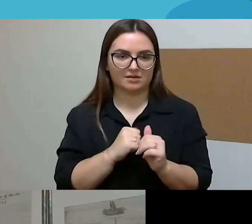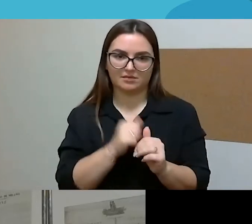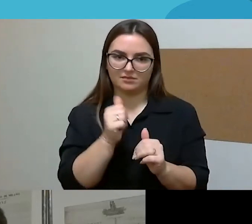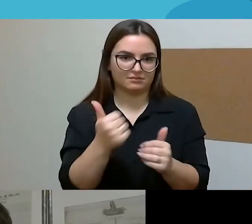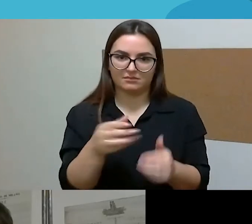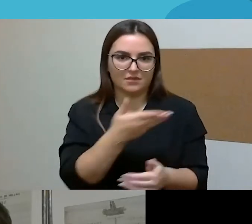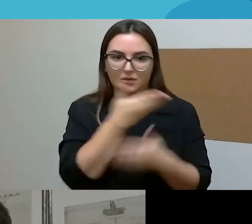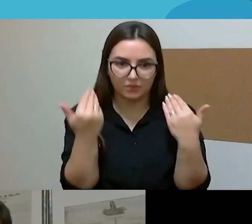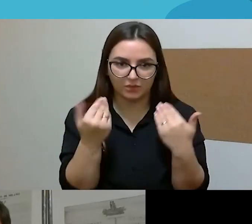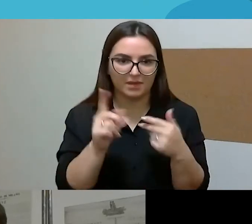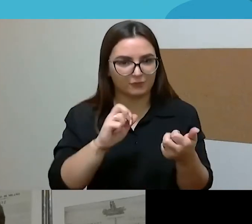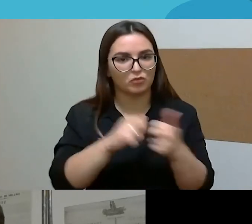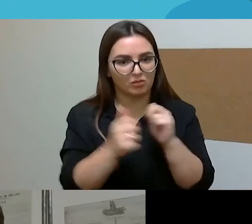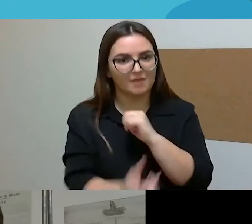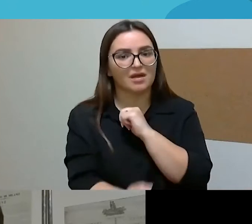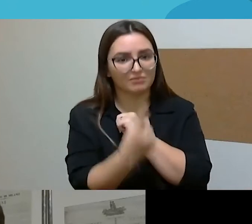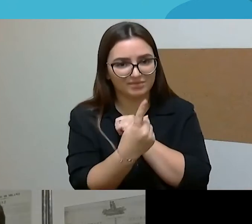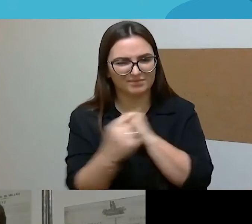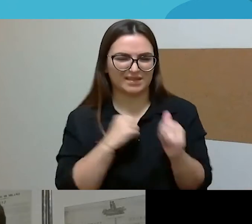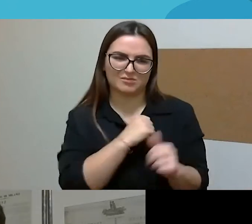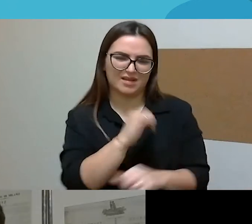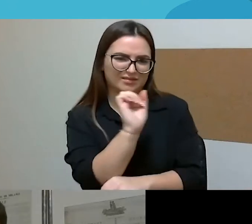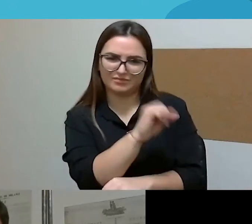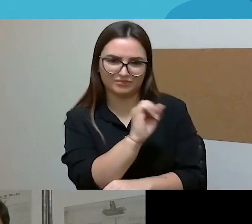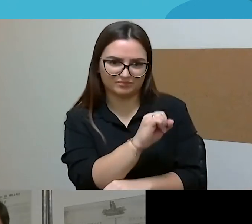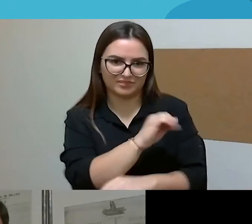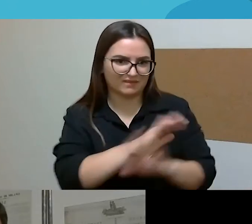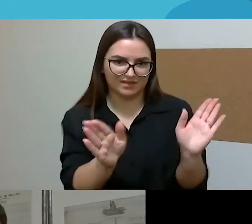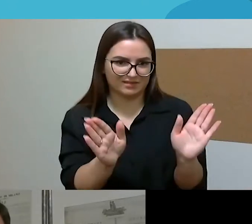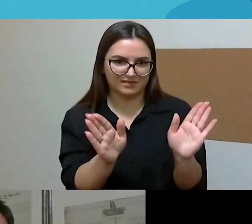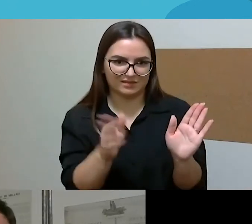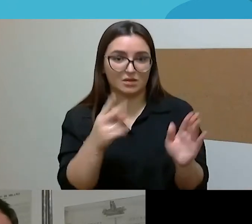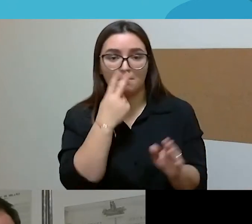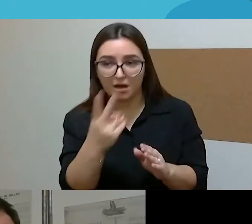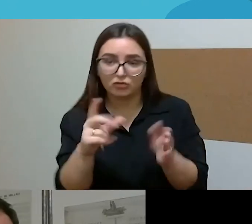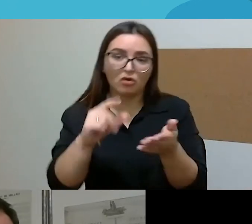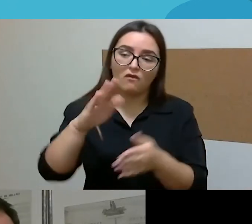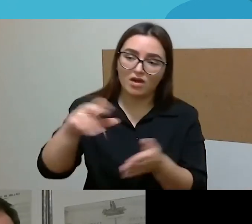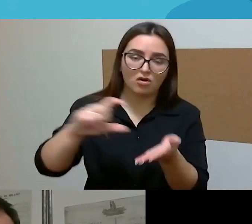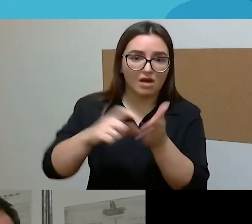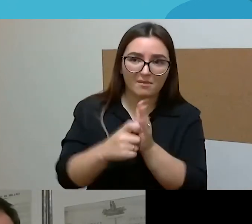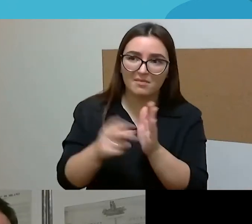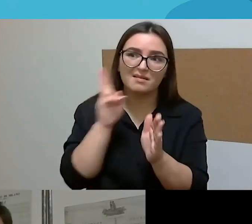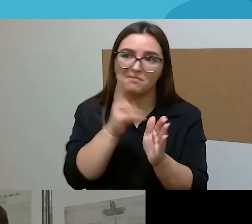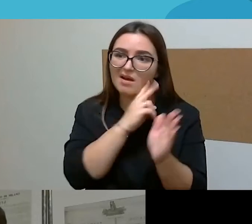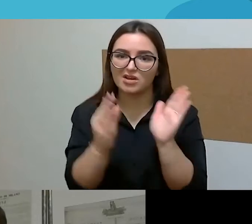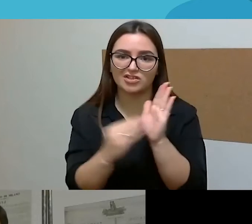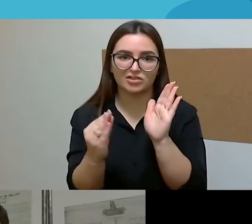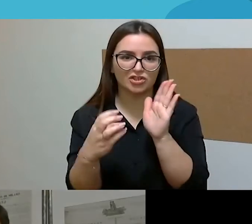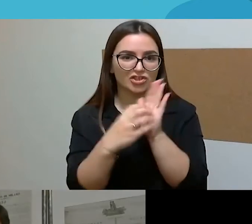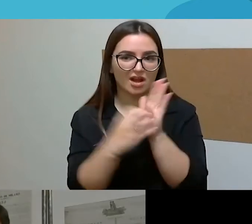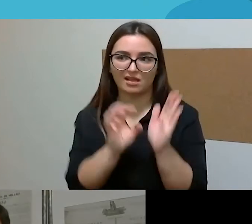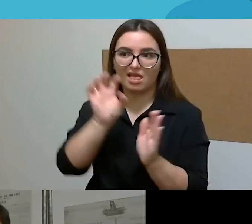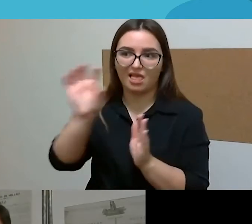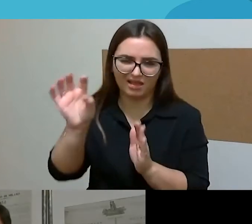Susiduriu, bet to nesureikšinu ir einu prieš sistemą. Tai nesakyčiau, kad kažkaip man tai